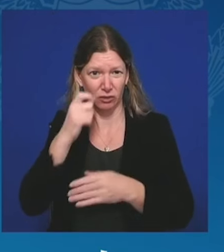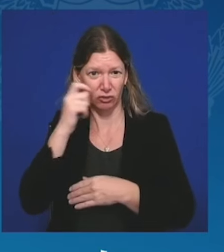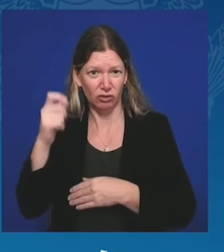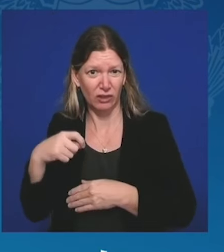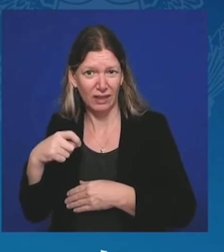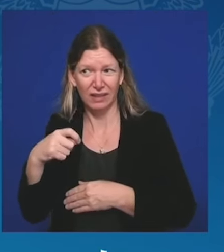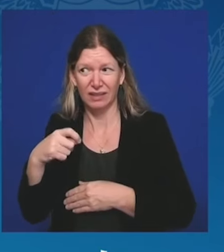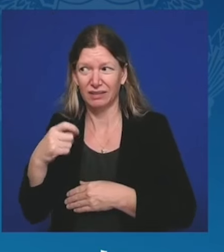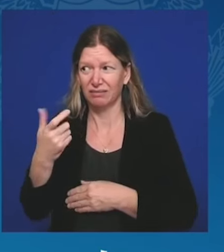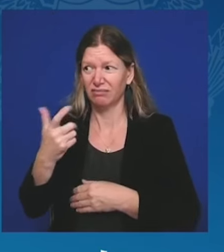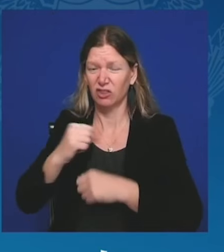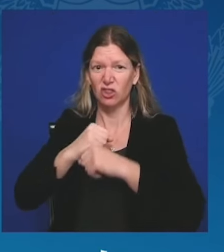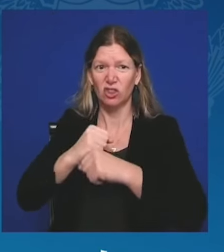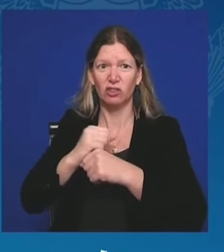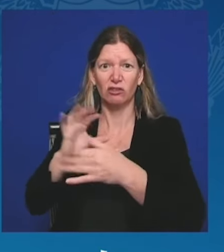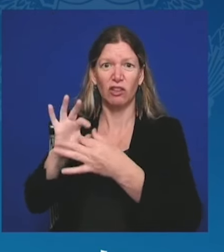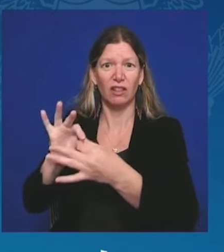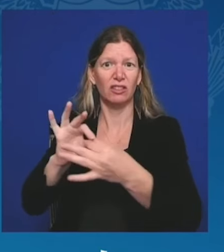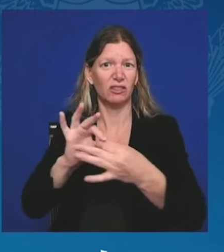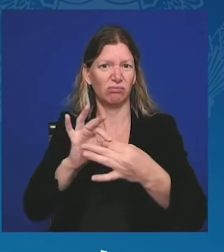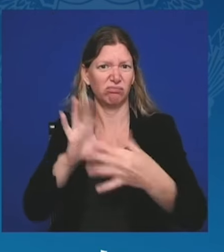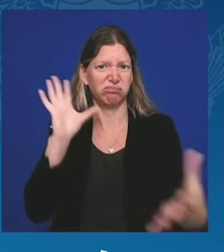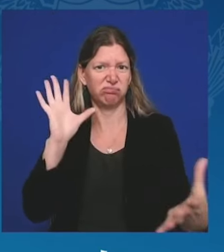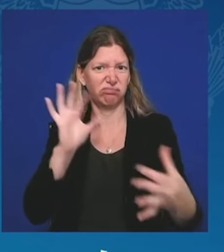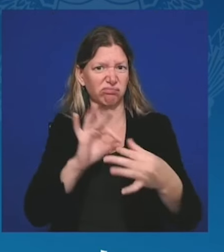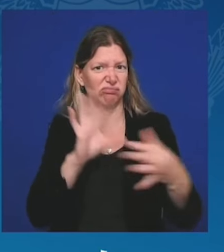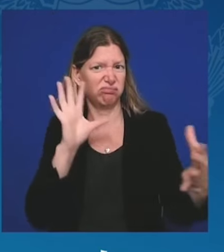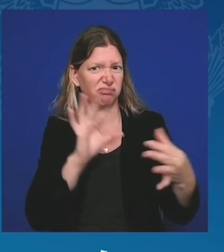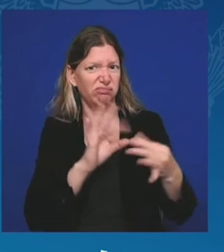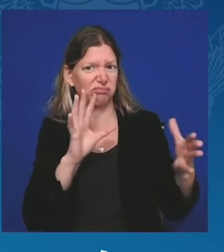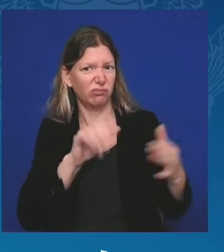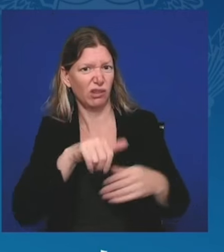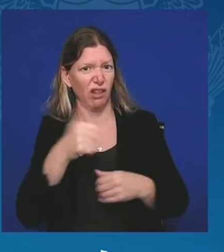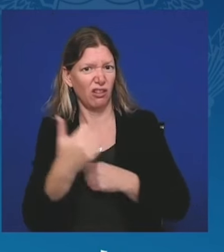Te propozycje są identyczne do tych Putina.